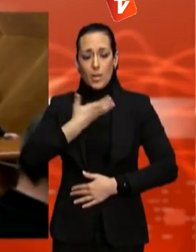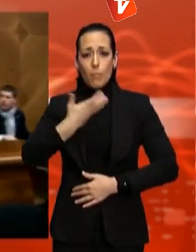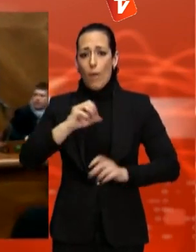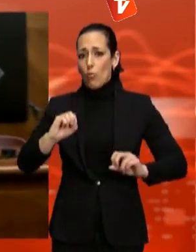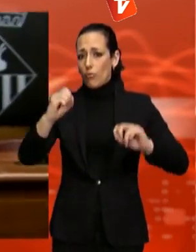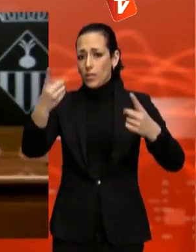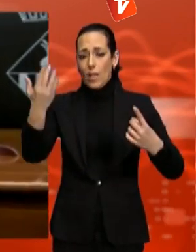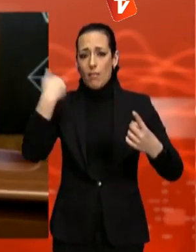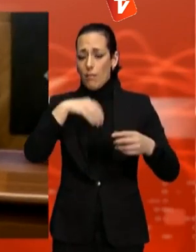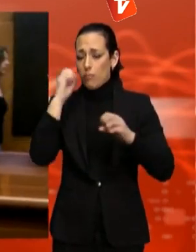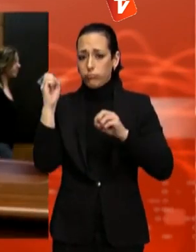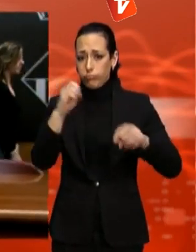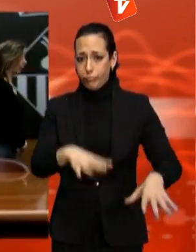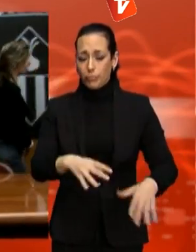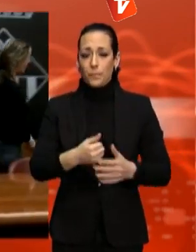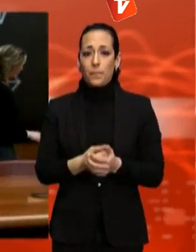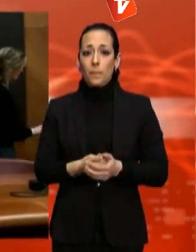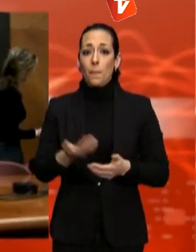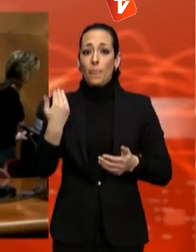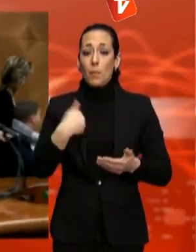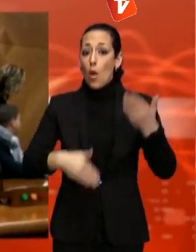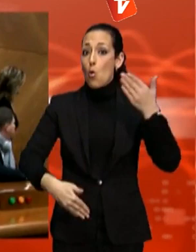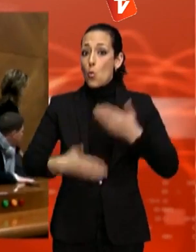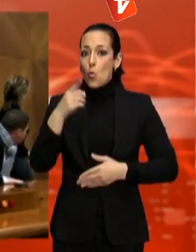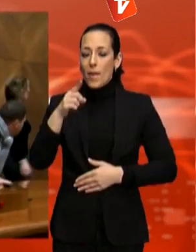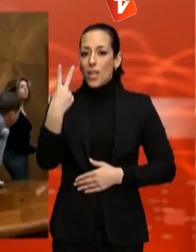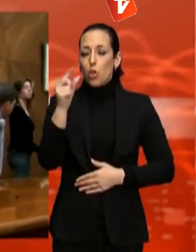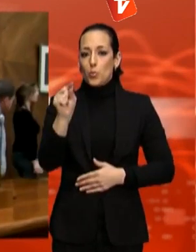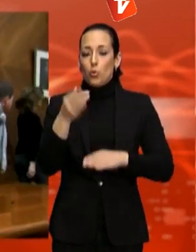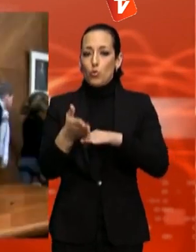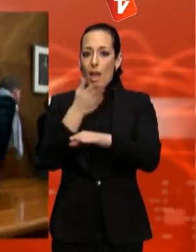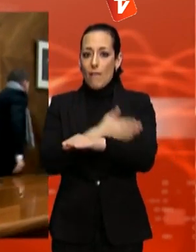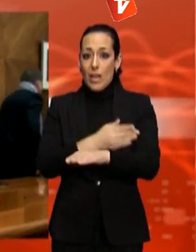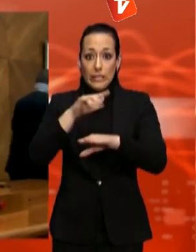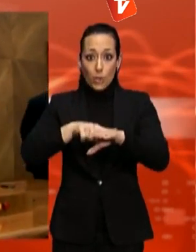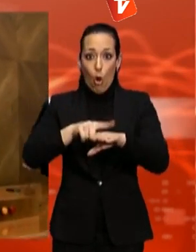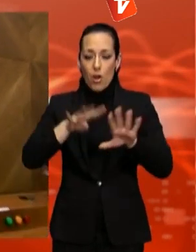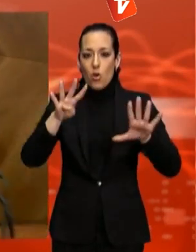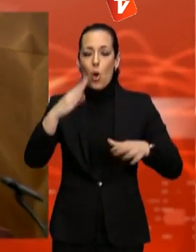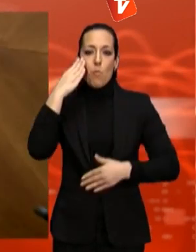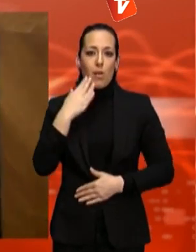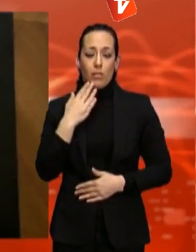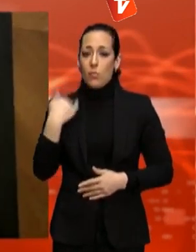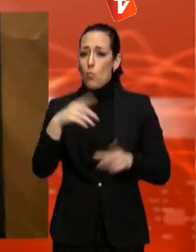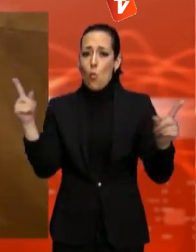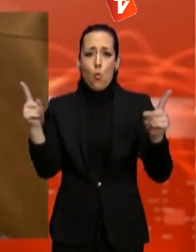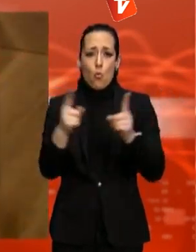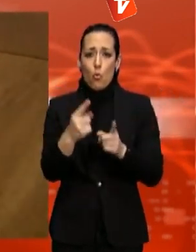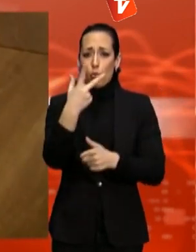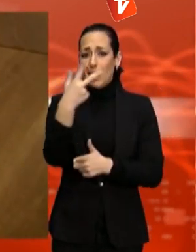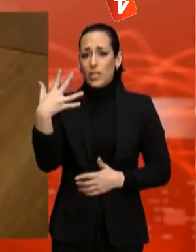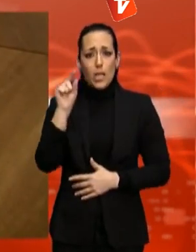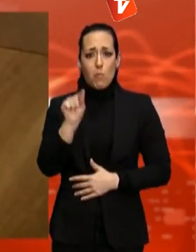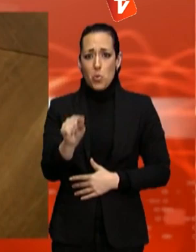'Ajuntament de la ciutat. La sessió ha començat dos minuts abans de l'hora prevista, les 9 del matí. Ha estat breu de només 35 minuts,